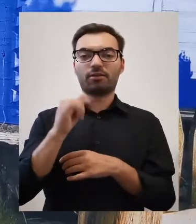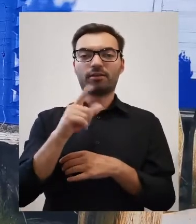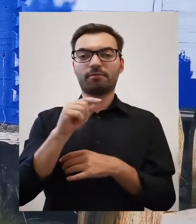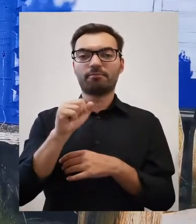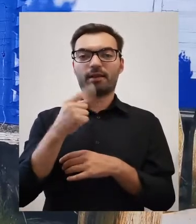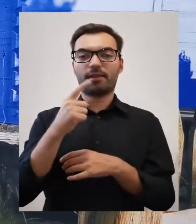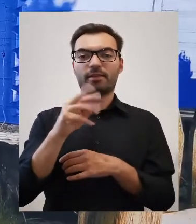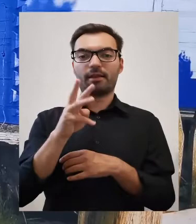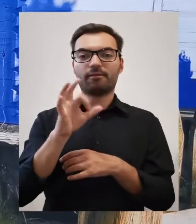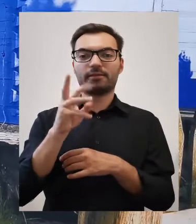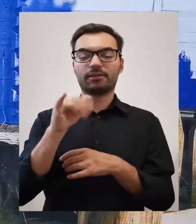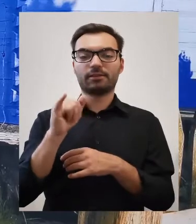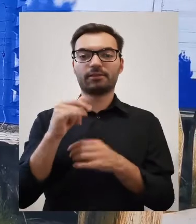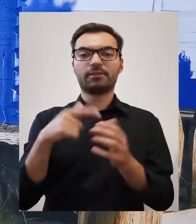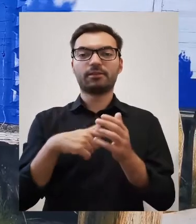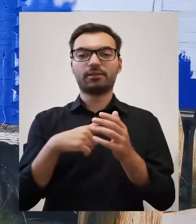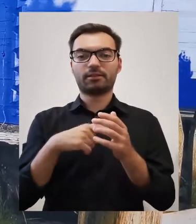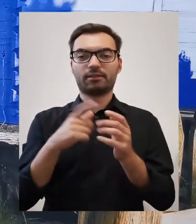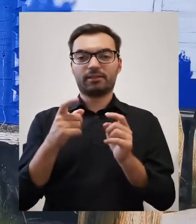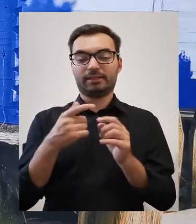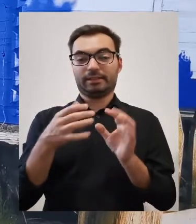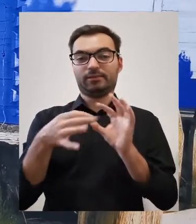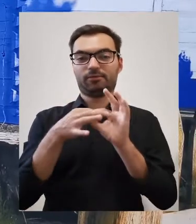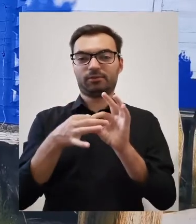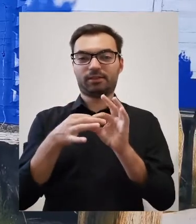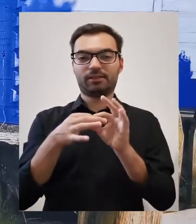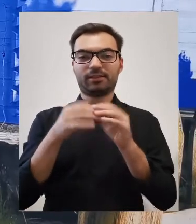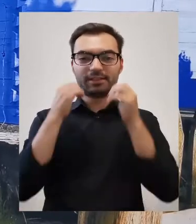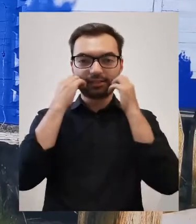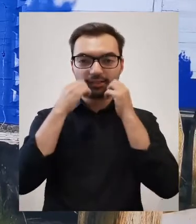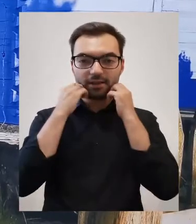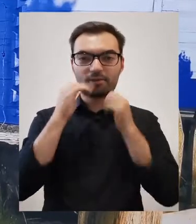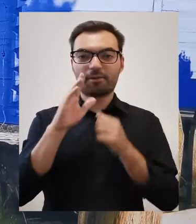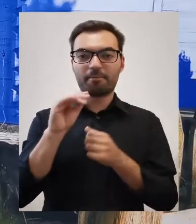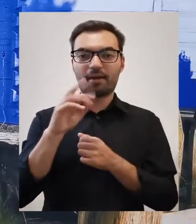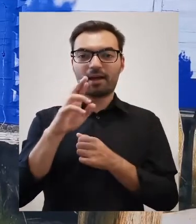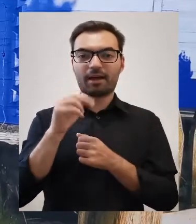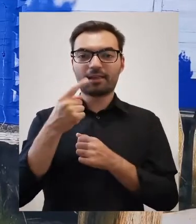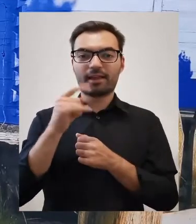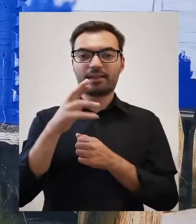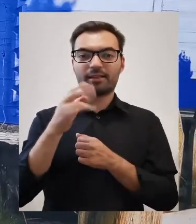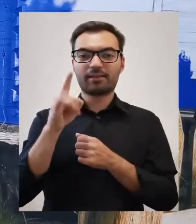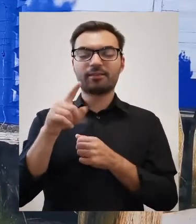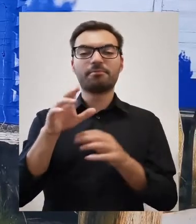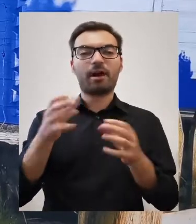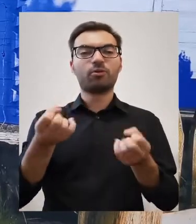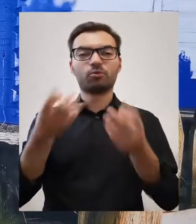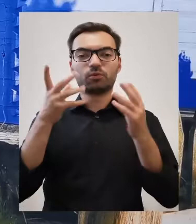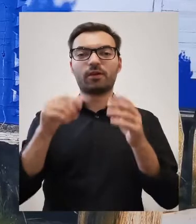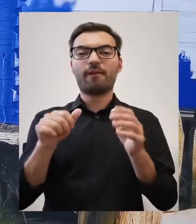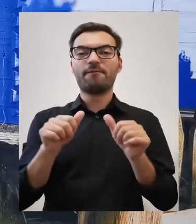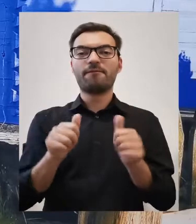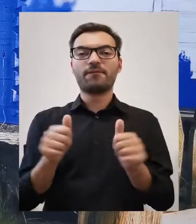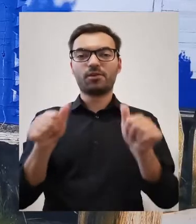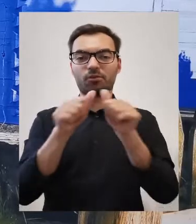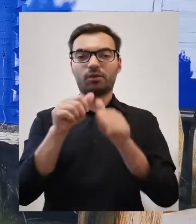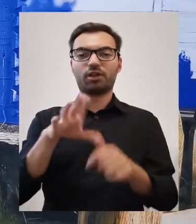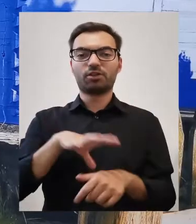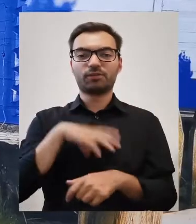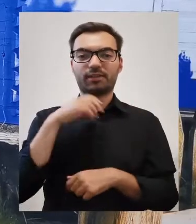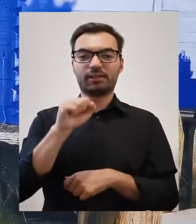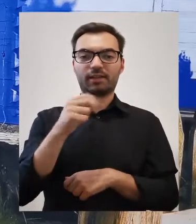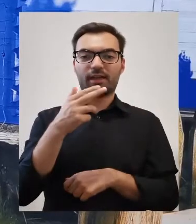Padywskiego na tyłach klasztoru Bernardynów z cudowną figurą